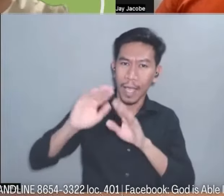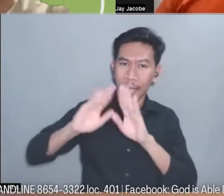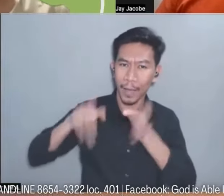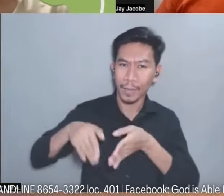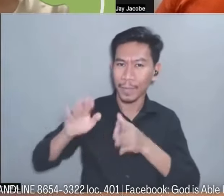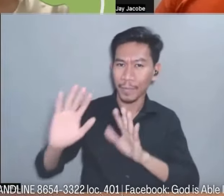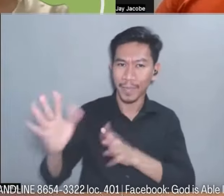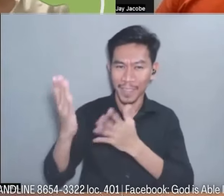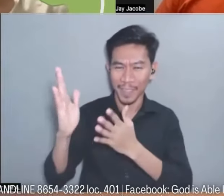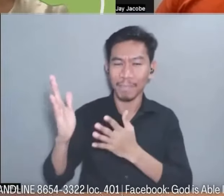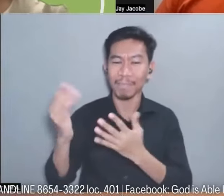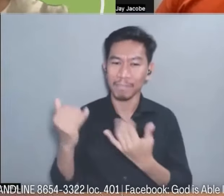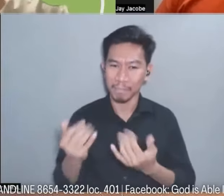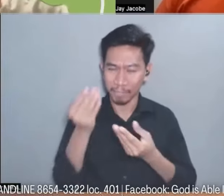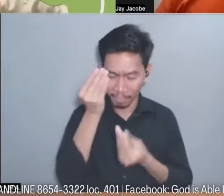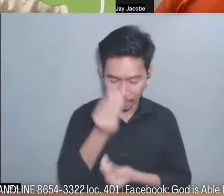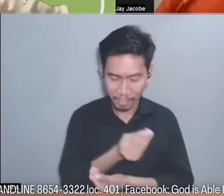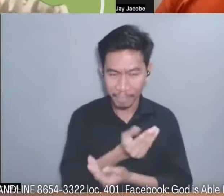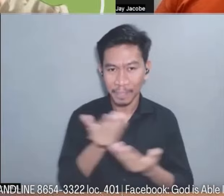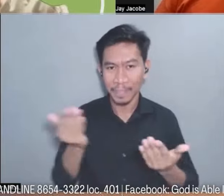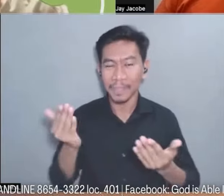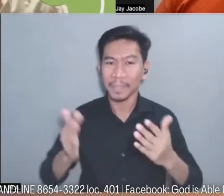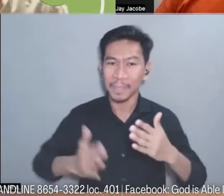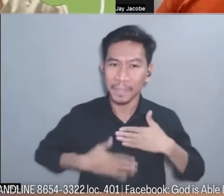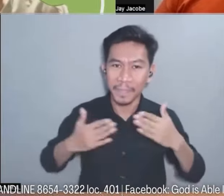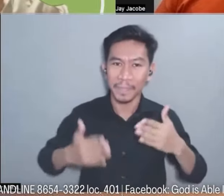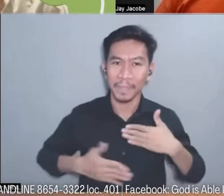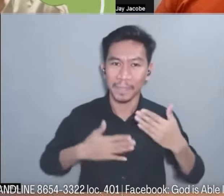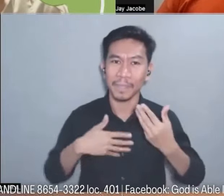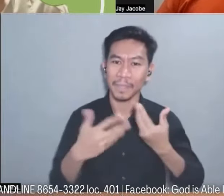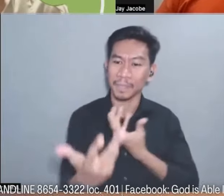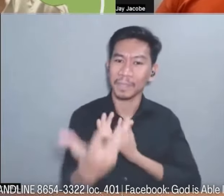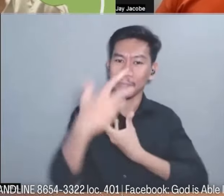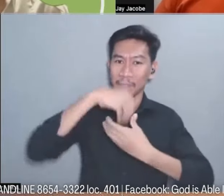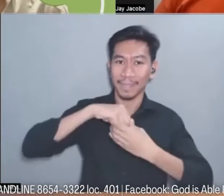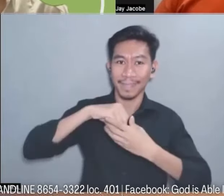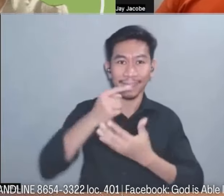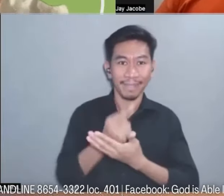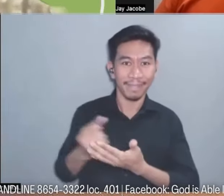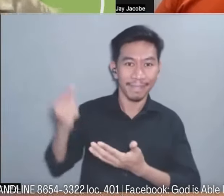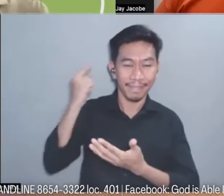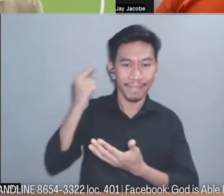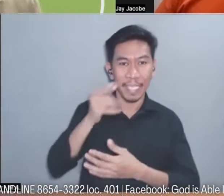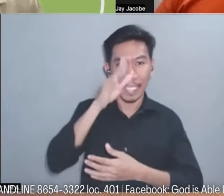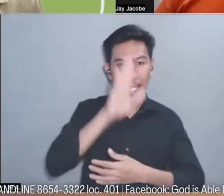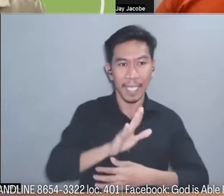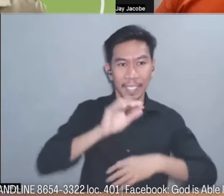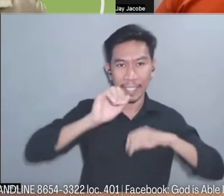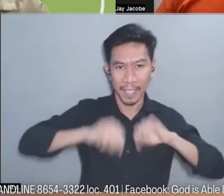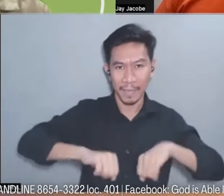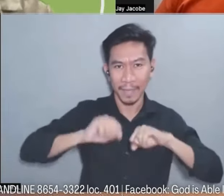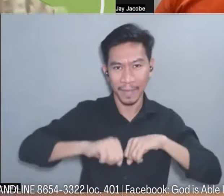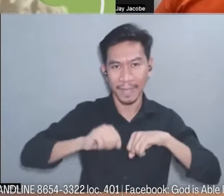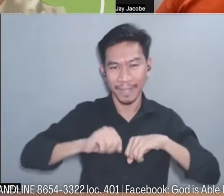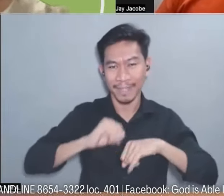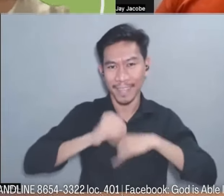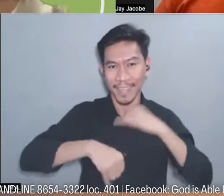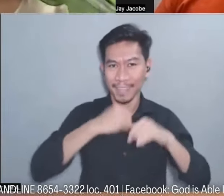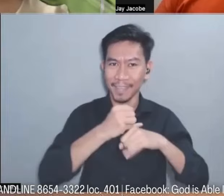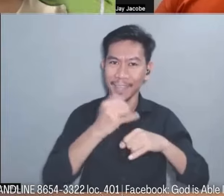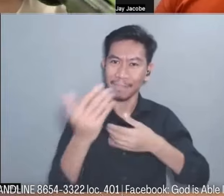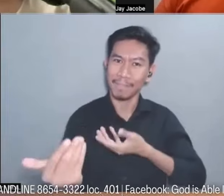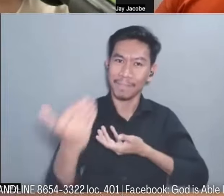po namin kayo na karaang orientation po rito ng God is able International Foundation. And we are very blessed